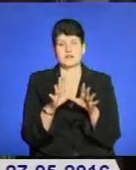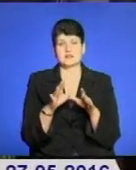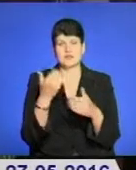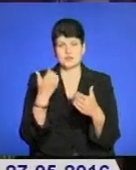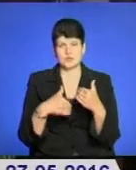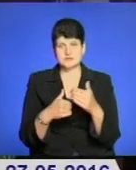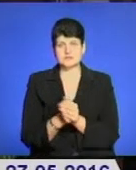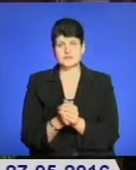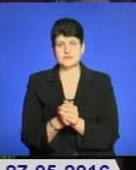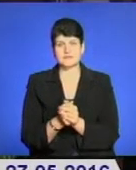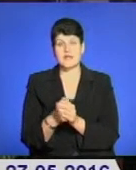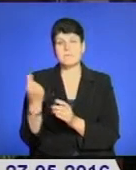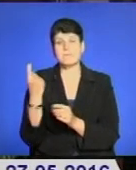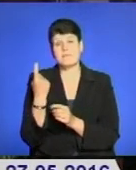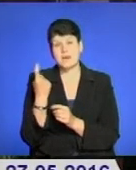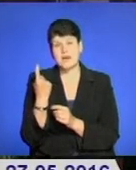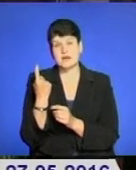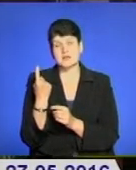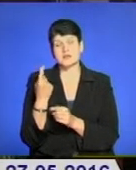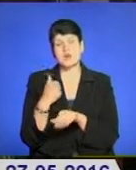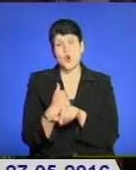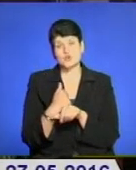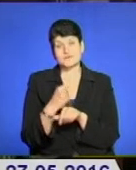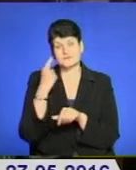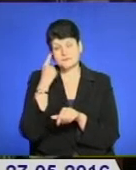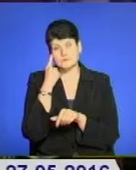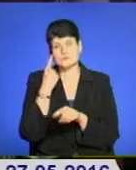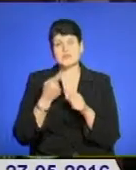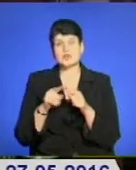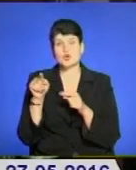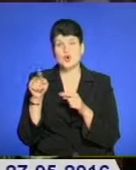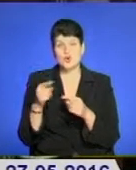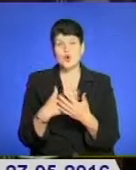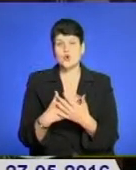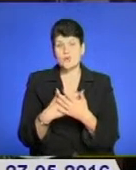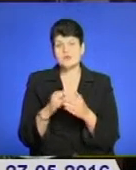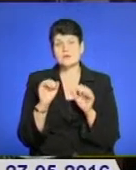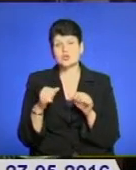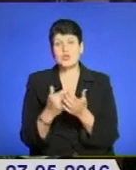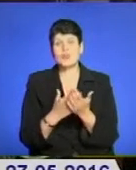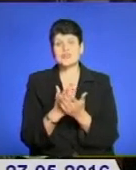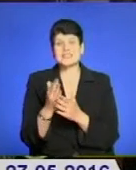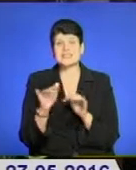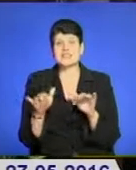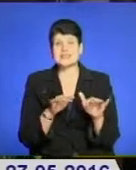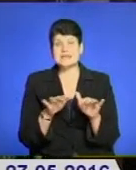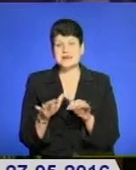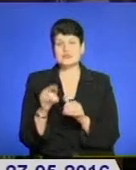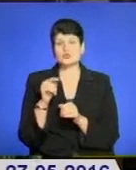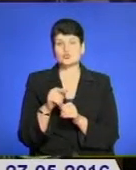Перша версія і, напевне, буде основна – його громадська, можливо, політична діяльність. Тому як